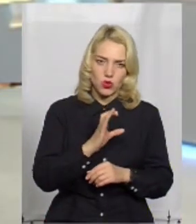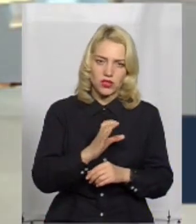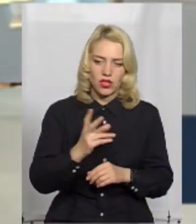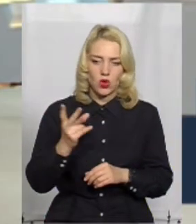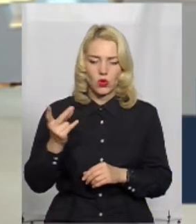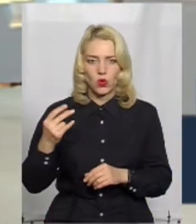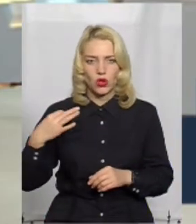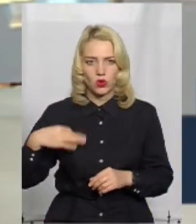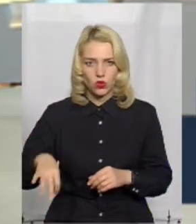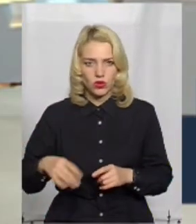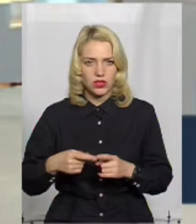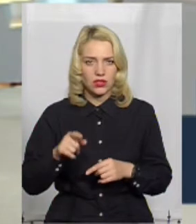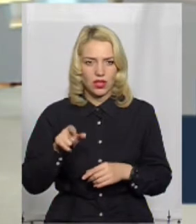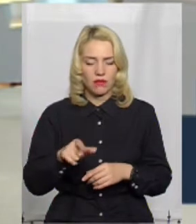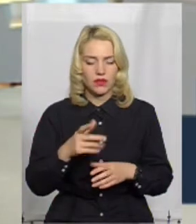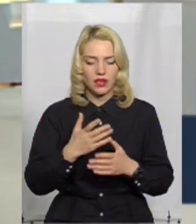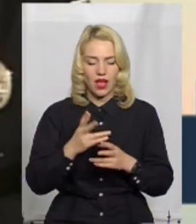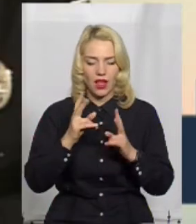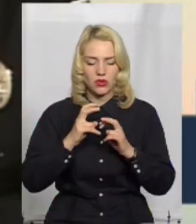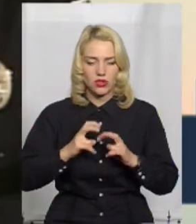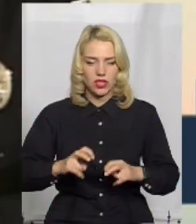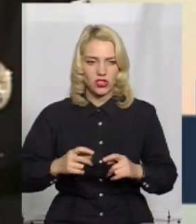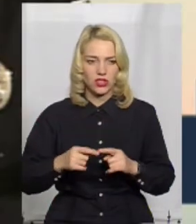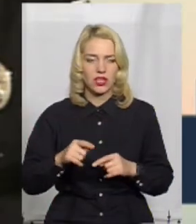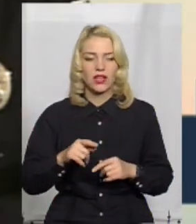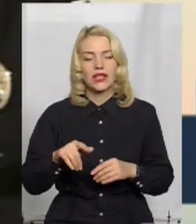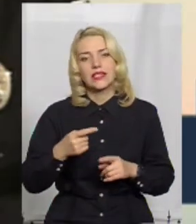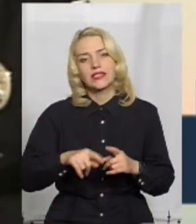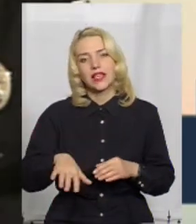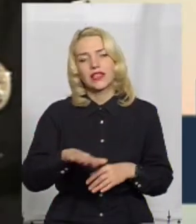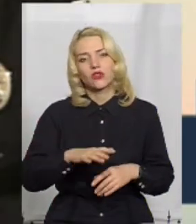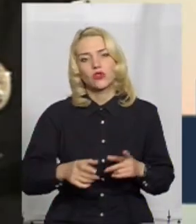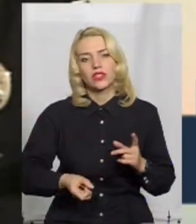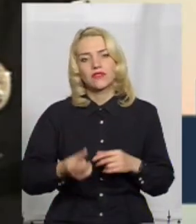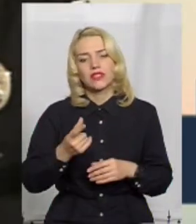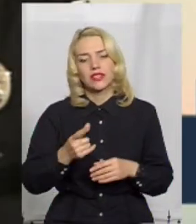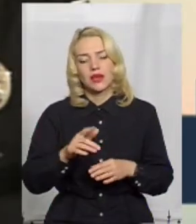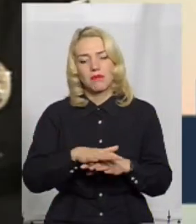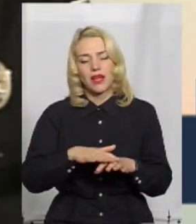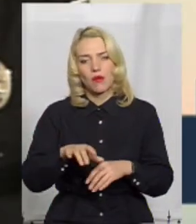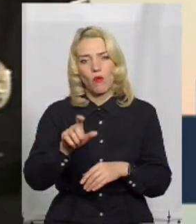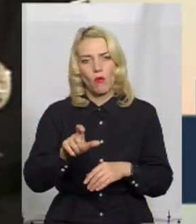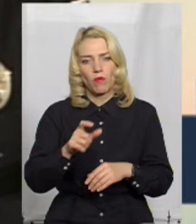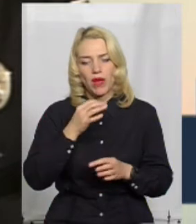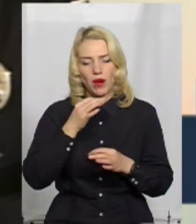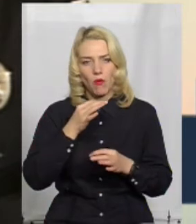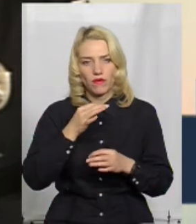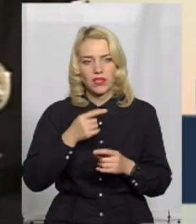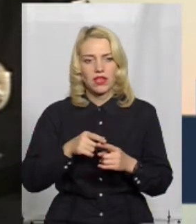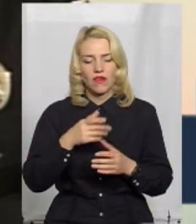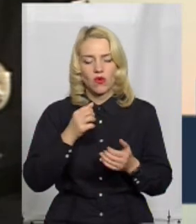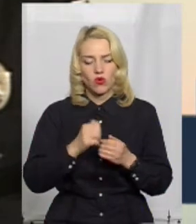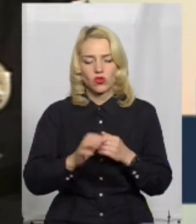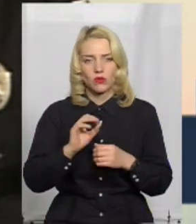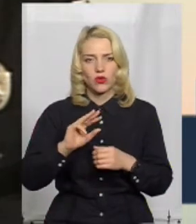весь час проводиться аналітичні дослідження саме цієї території, звідки є перемовники. І, як правило, у кожній ОТГ є